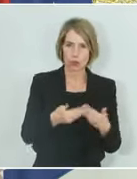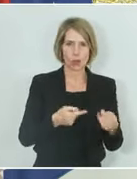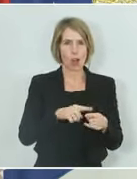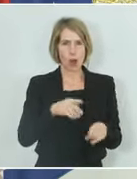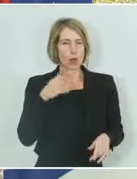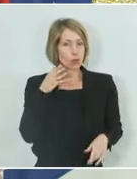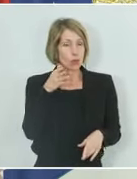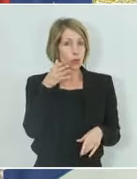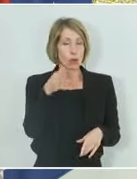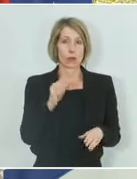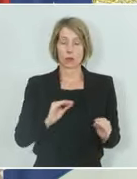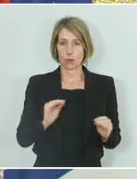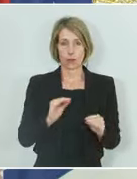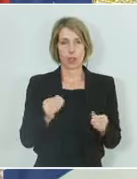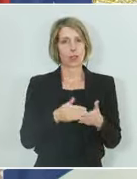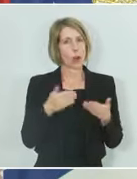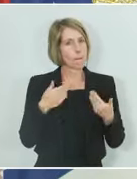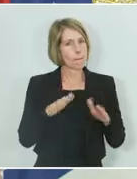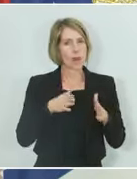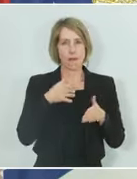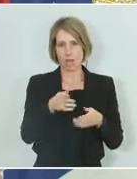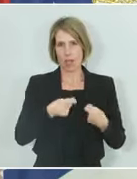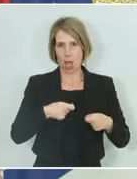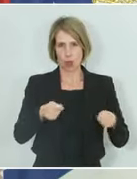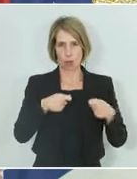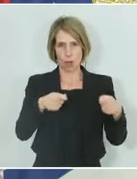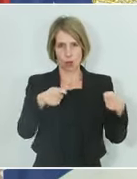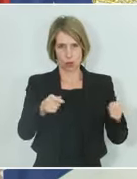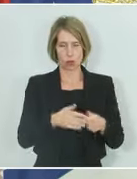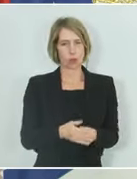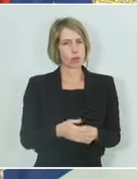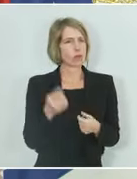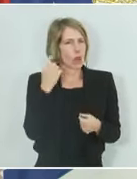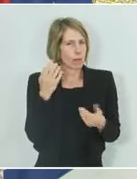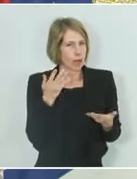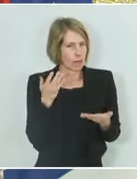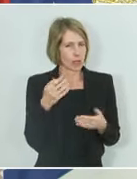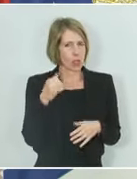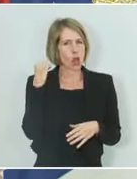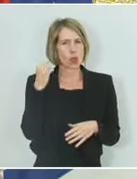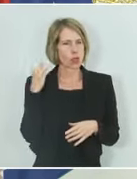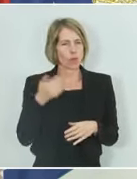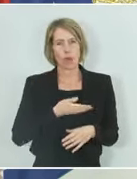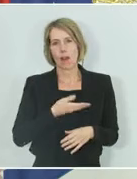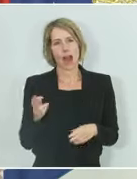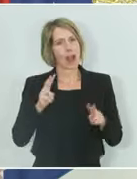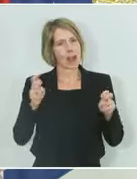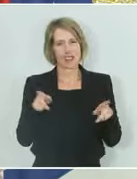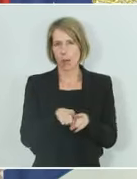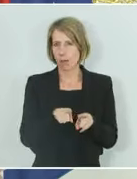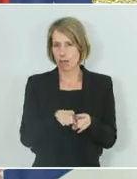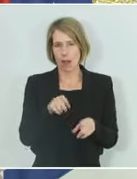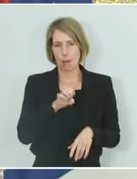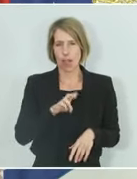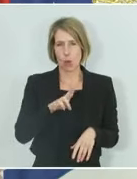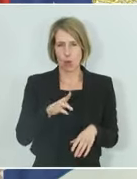tatsächlich weiter ausbauen. Was meine ich damit? Der Kosovo hat das gleiche Thema wie alle Staaten Europas, nämlich